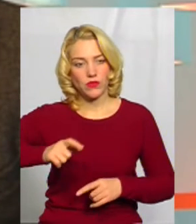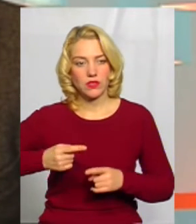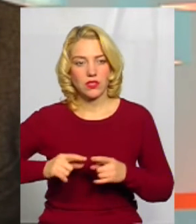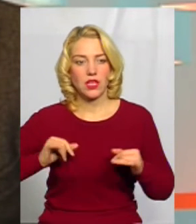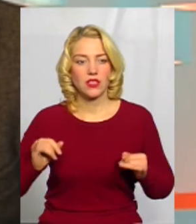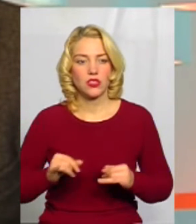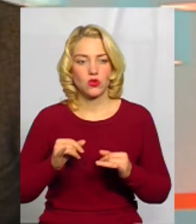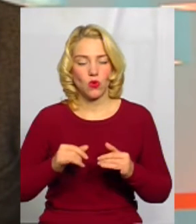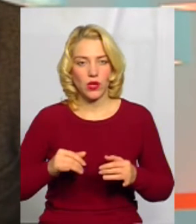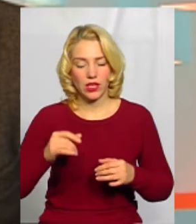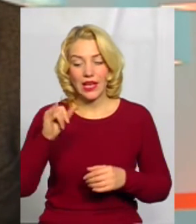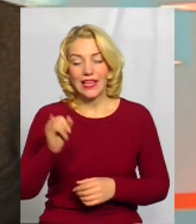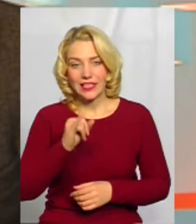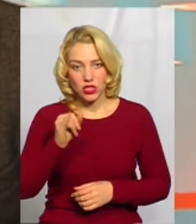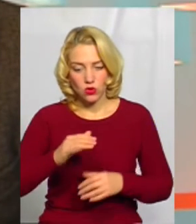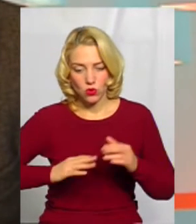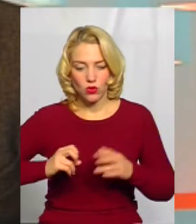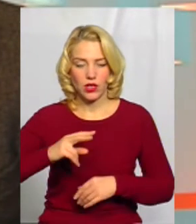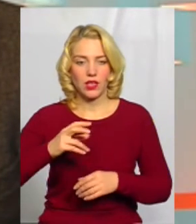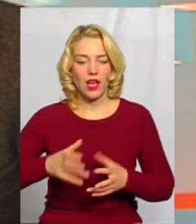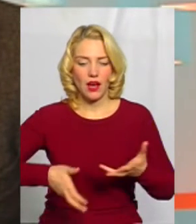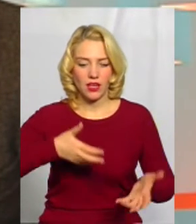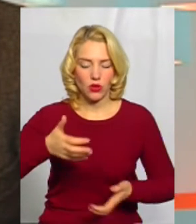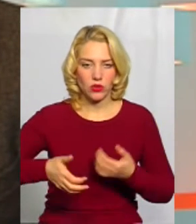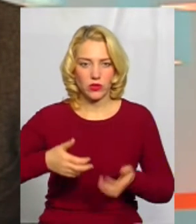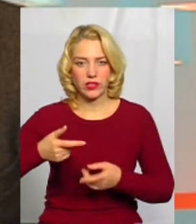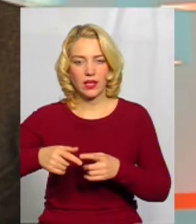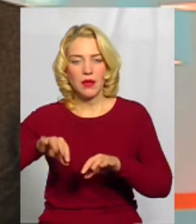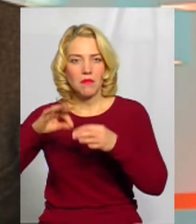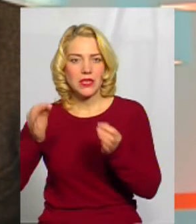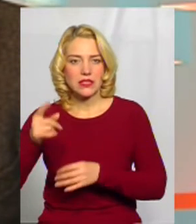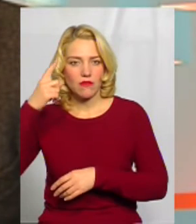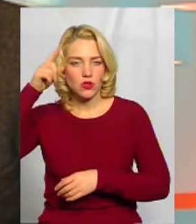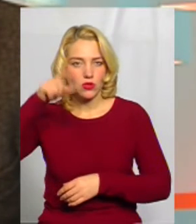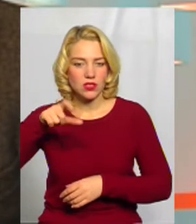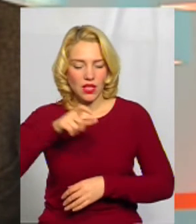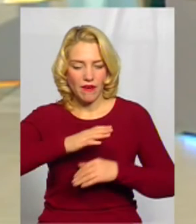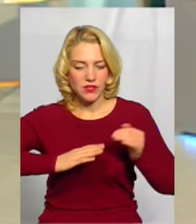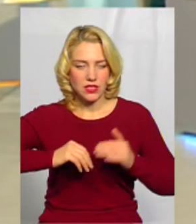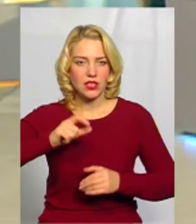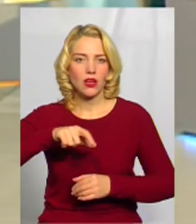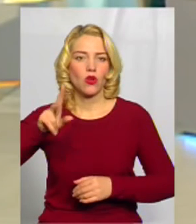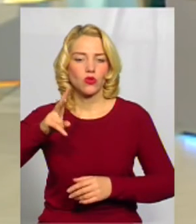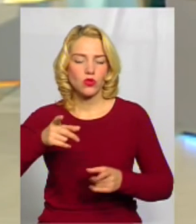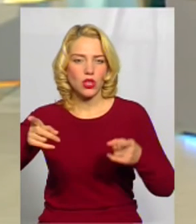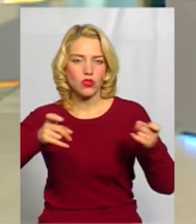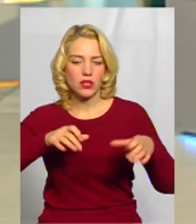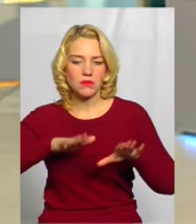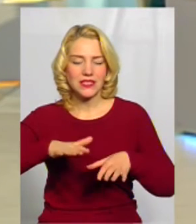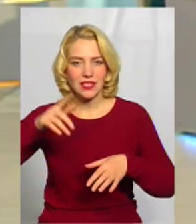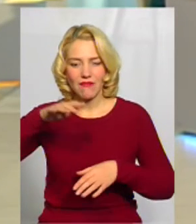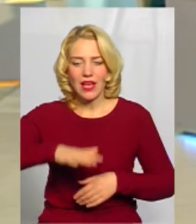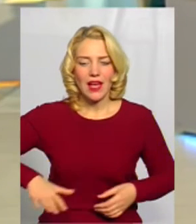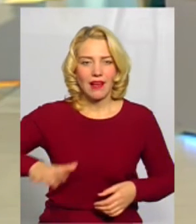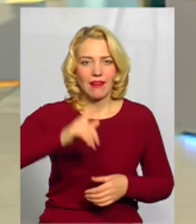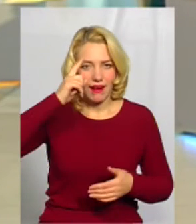історики, археологи, архітектори, мистецтвознавці, які також залучають і місцевих краєзнавців. Ось,